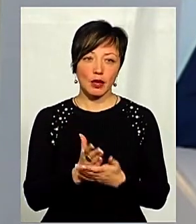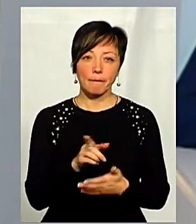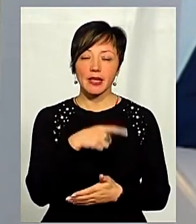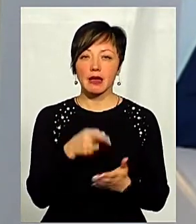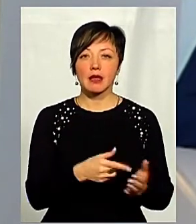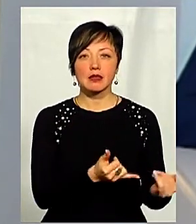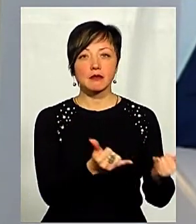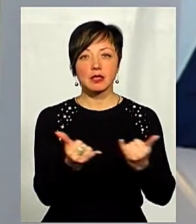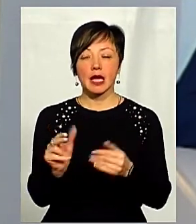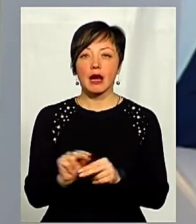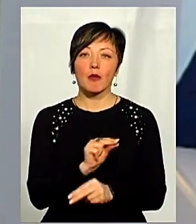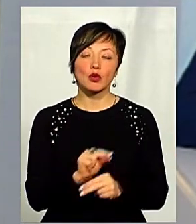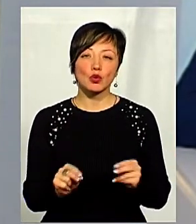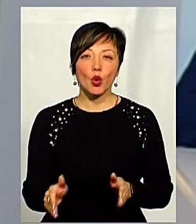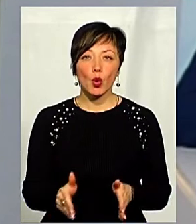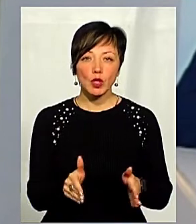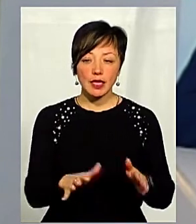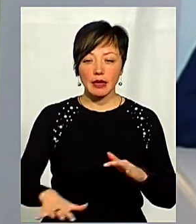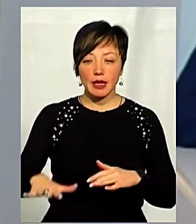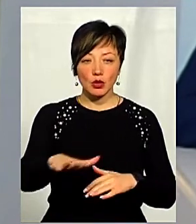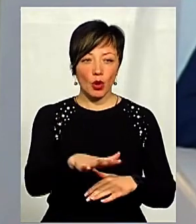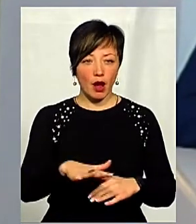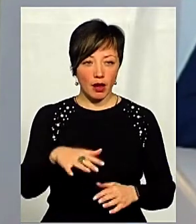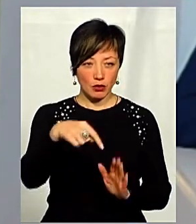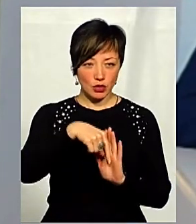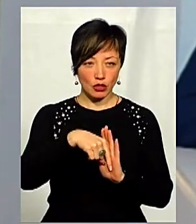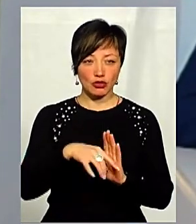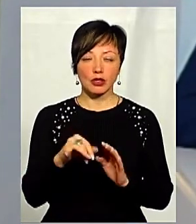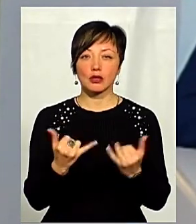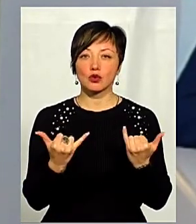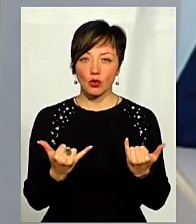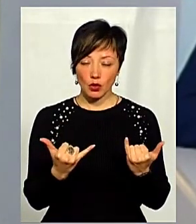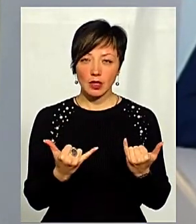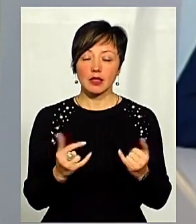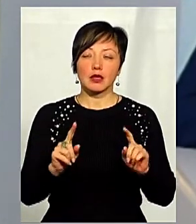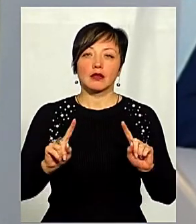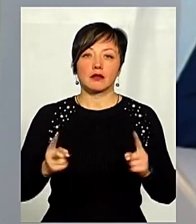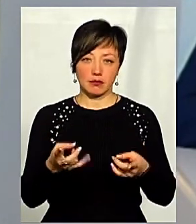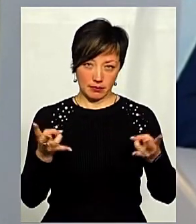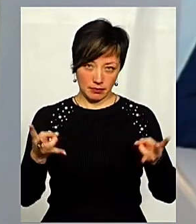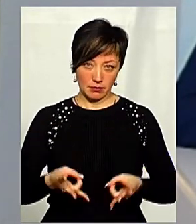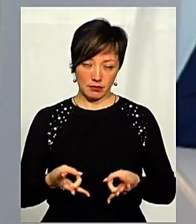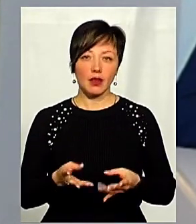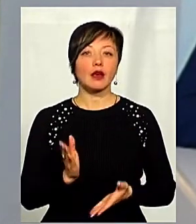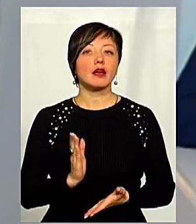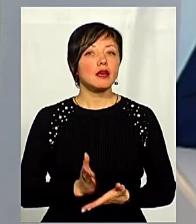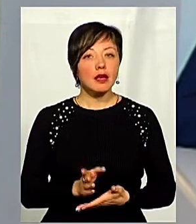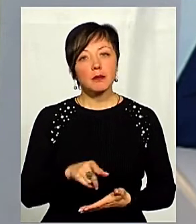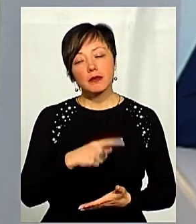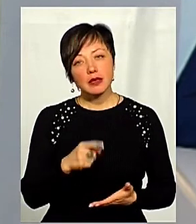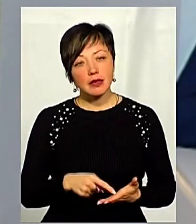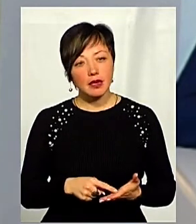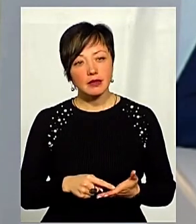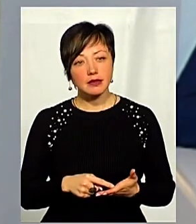Є питання забезпечення ремонту тих самих доріг територіального призначення, які на сьогодні є крайнеобхідні. Є питання,